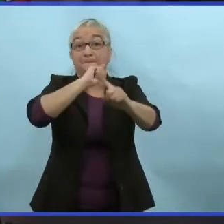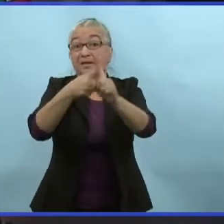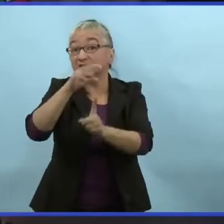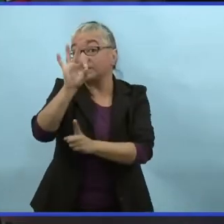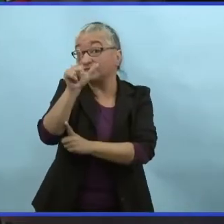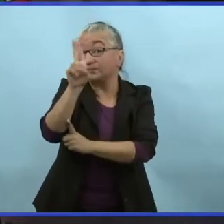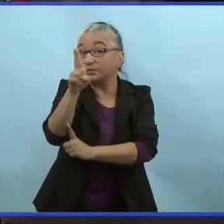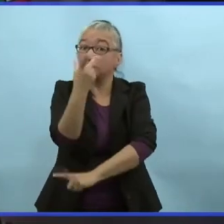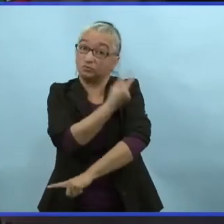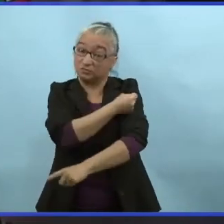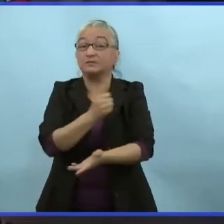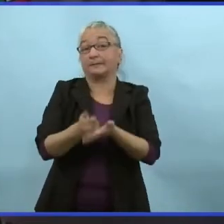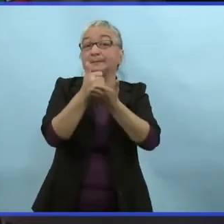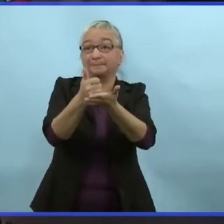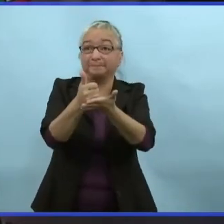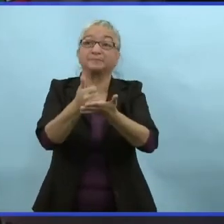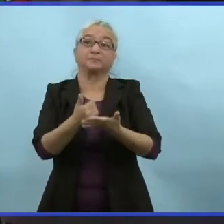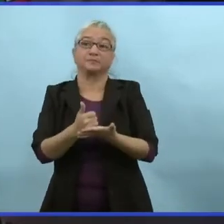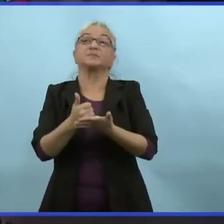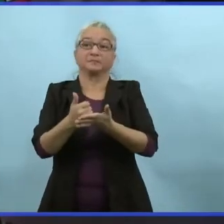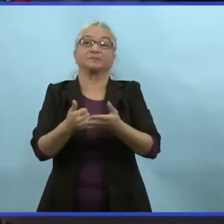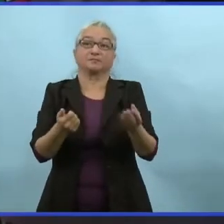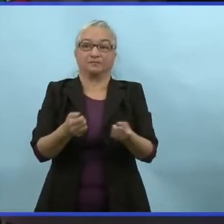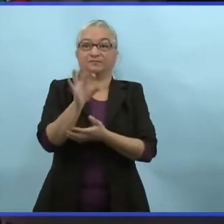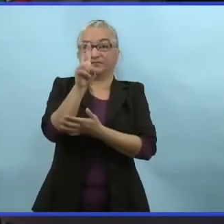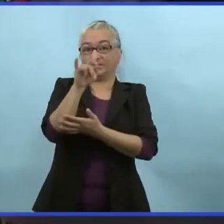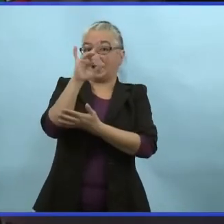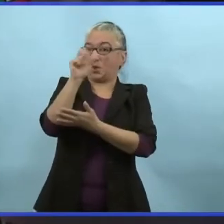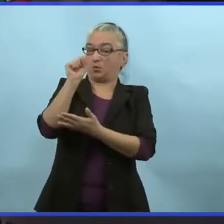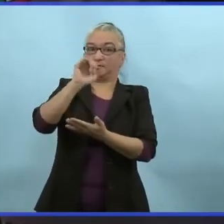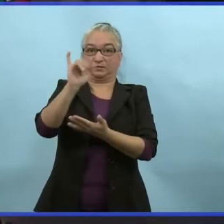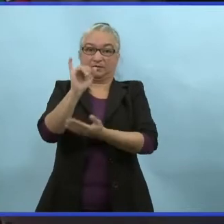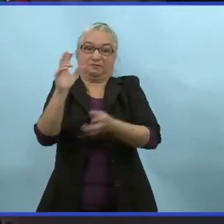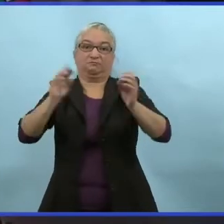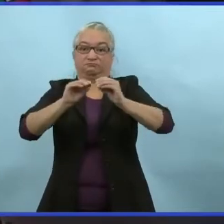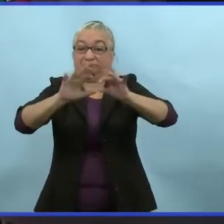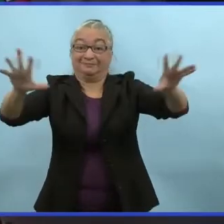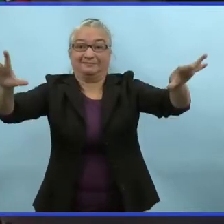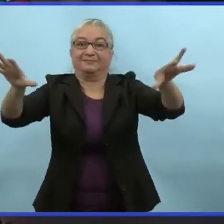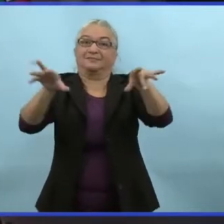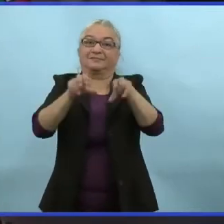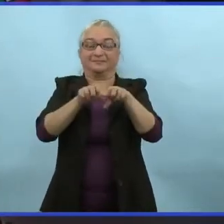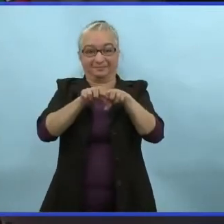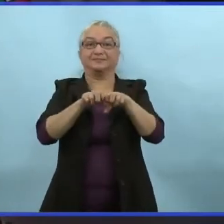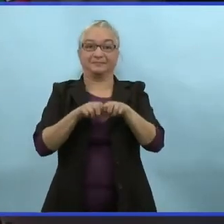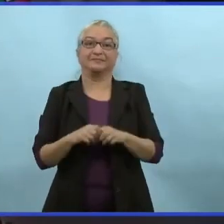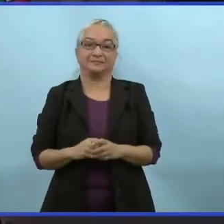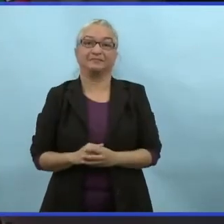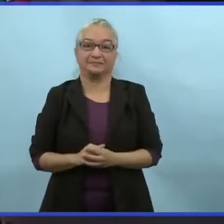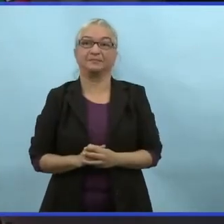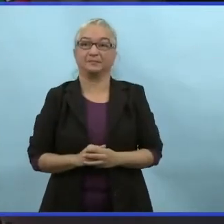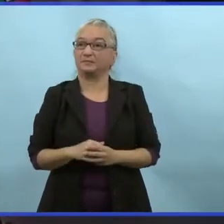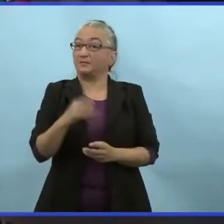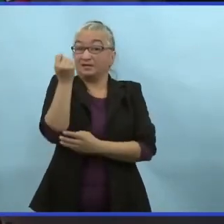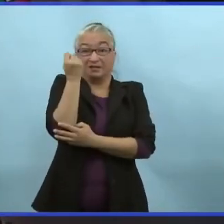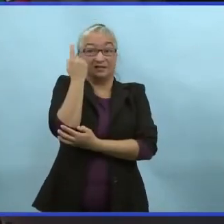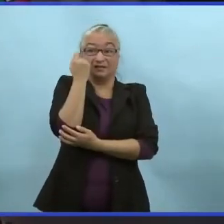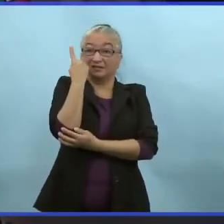se faire vacciner contre la grippe. Tout ça, ça va aider à faire baisser la circulation de ces autres virus.